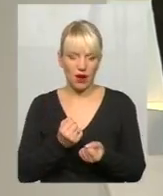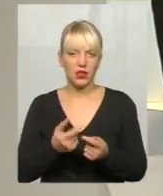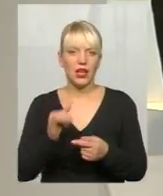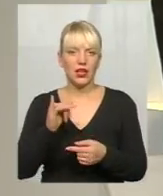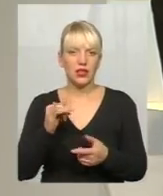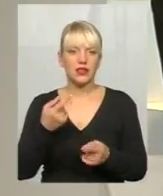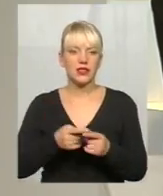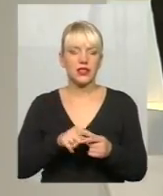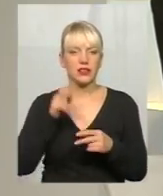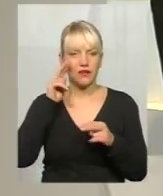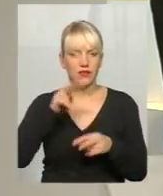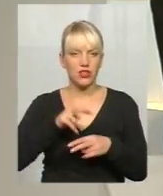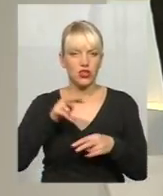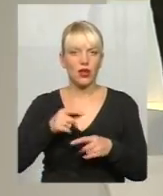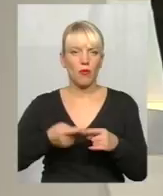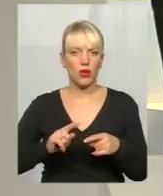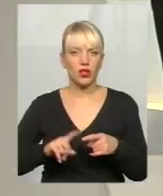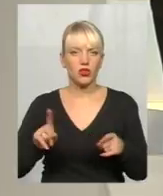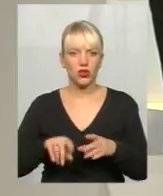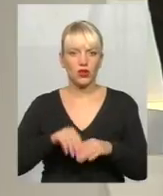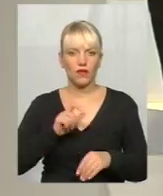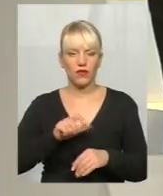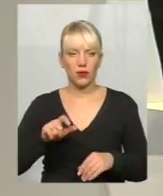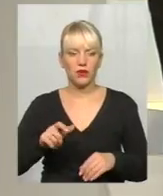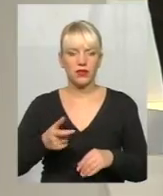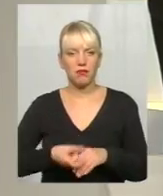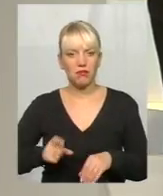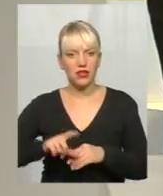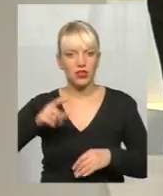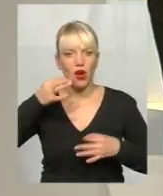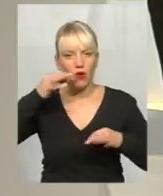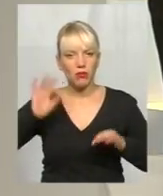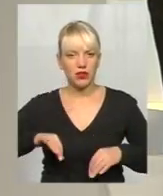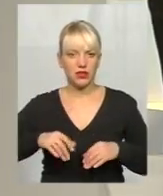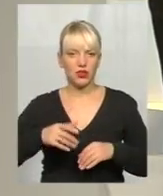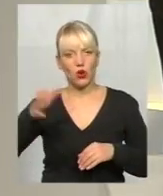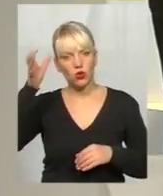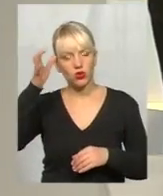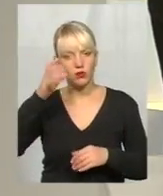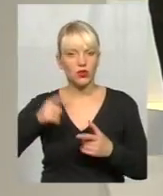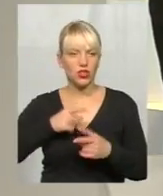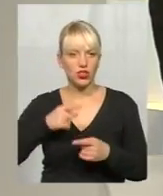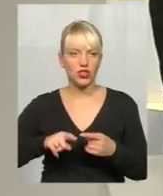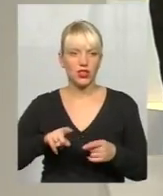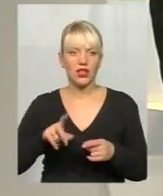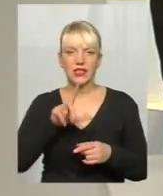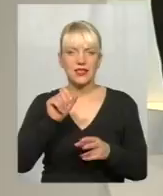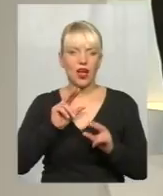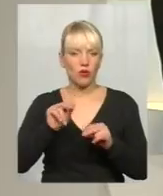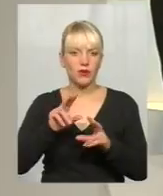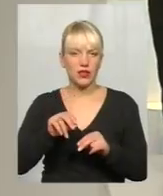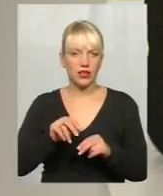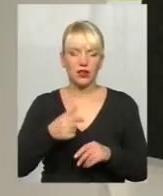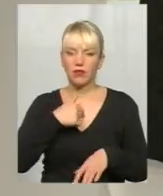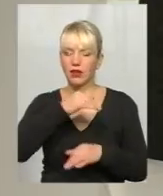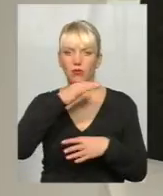ж таки свідчить про те, що виборці стали обізнанішими, розумнішими, чи все ж таки все одно за обіцянки? Ми не